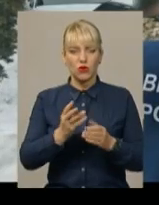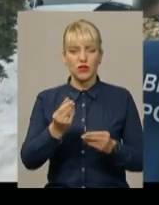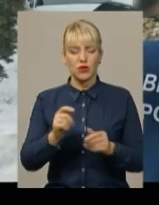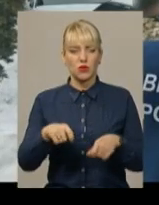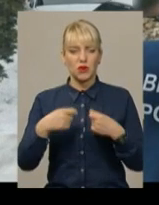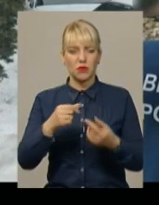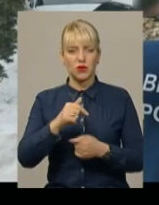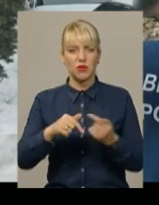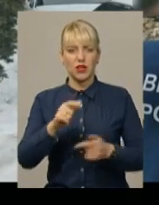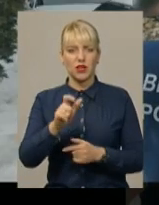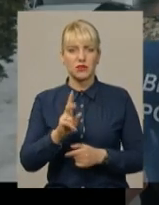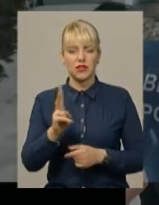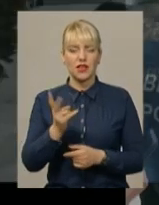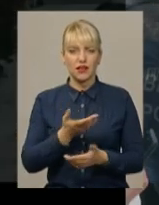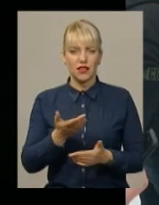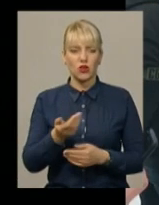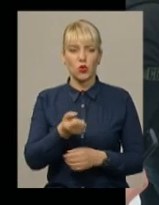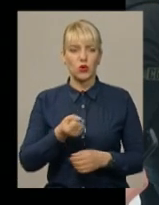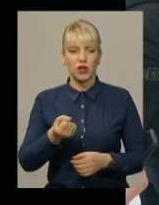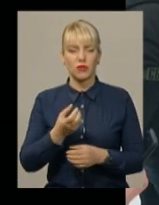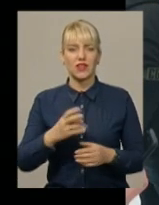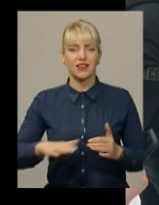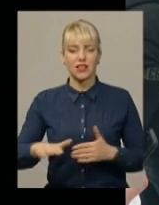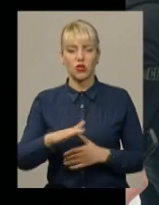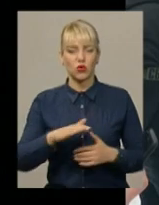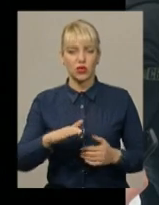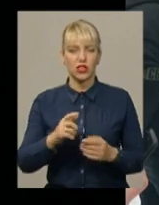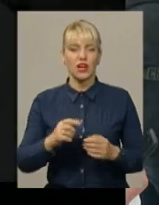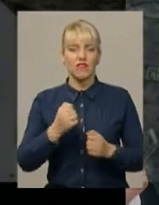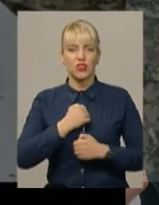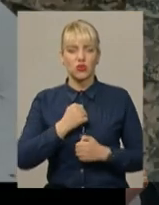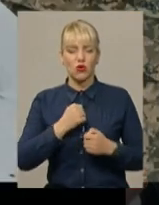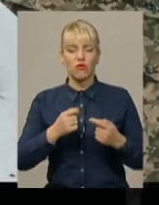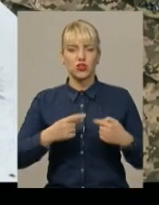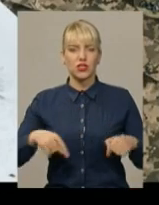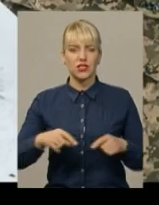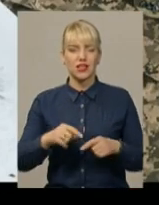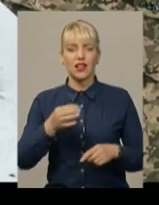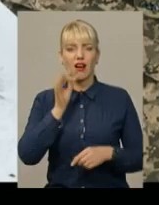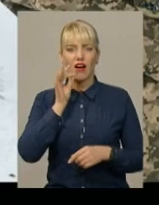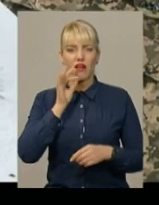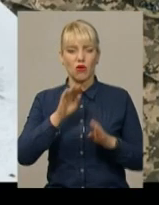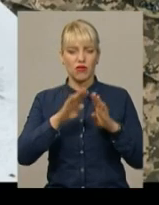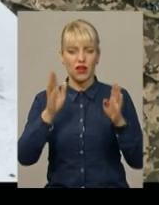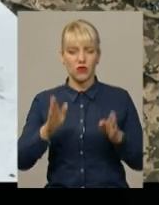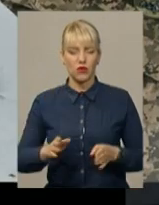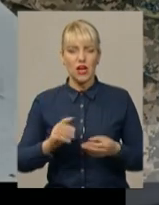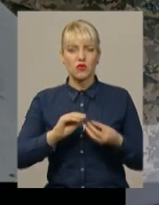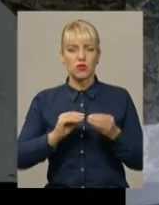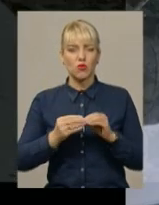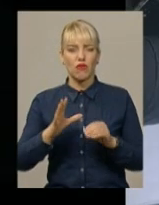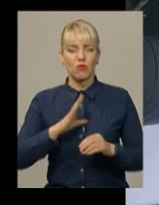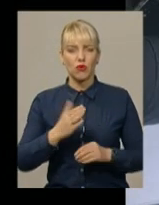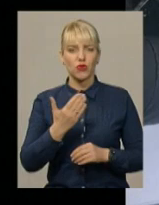підприємець, який утримував на території військової частини кавовий автомат. У змові з командиром, ймовірно, був і його заступник. Обидва